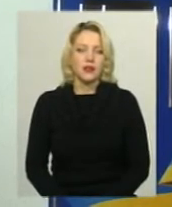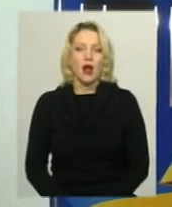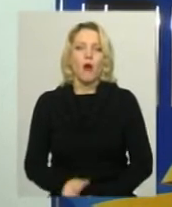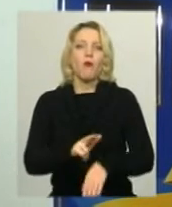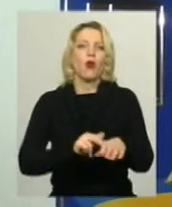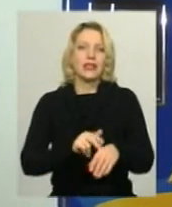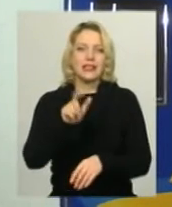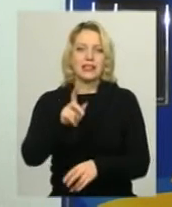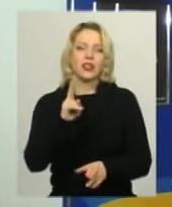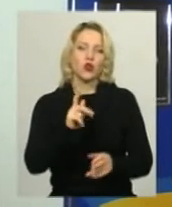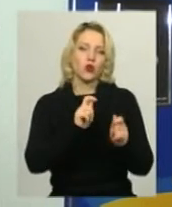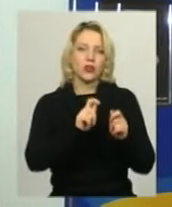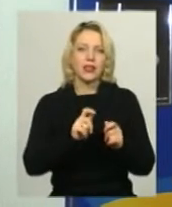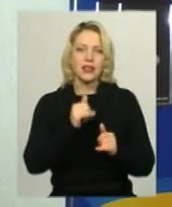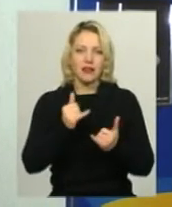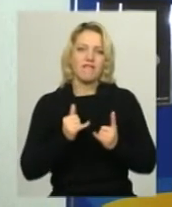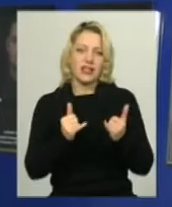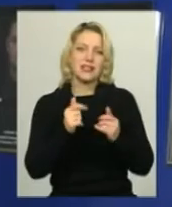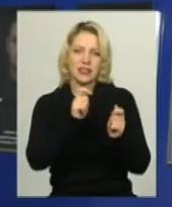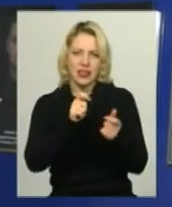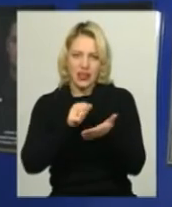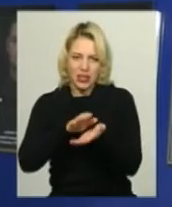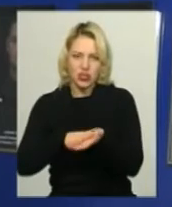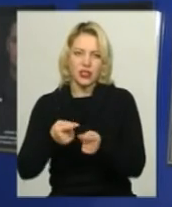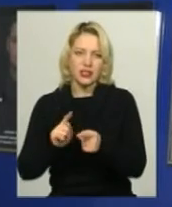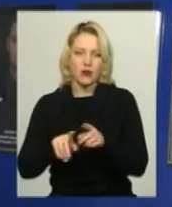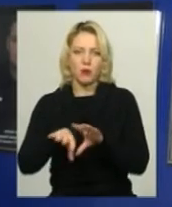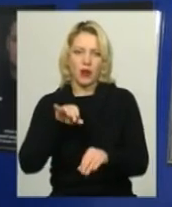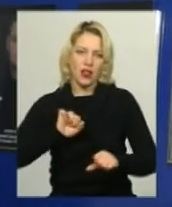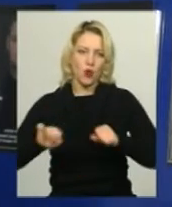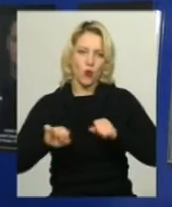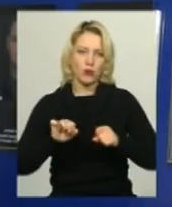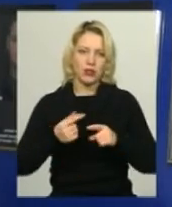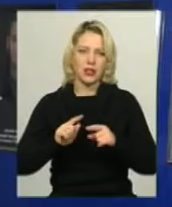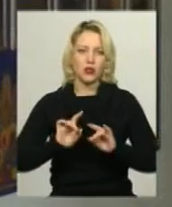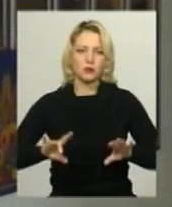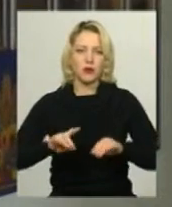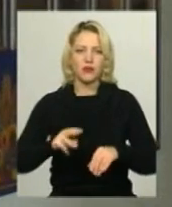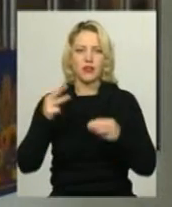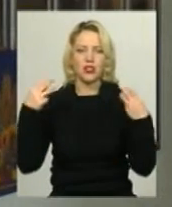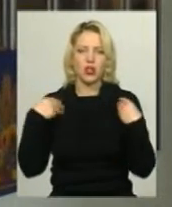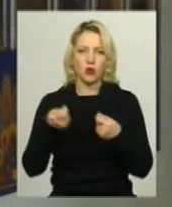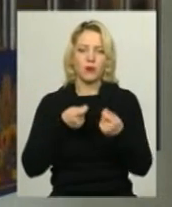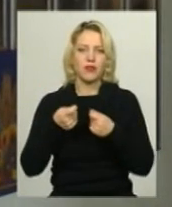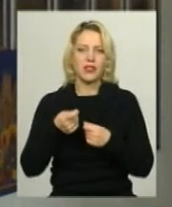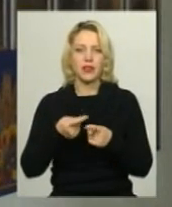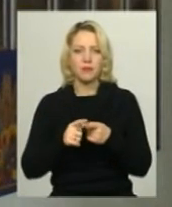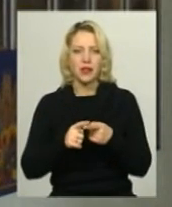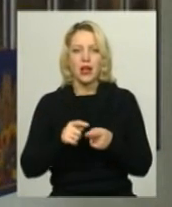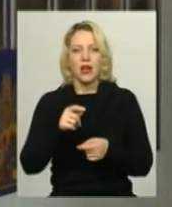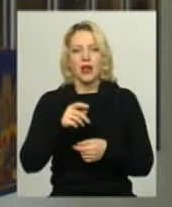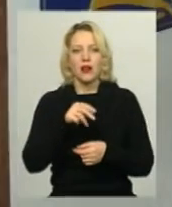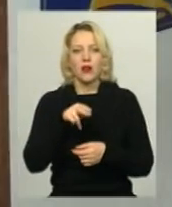Поліцейських, котрих відзначили, обирали їх безпосередні командири. Про це розповів начальник управління патрульної поліції Хмельницької області